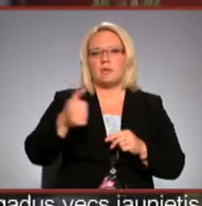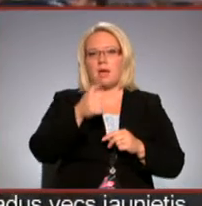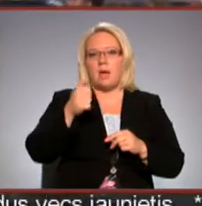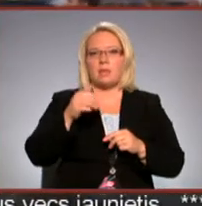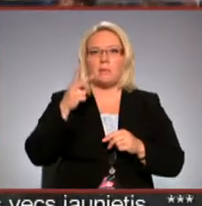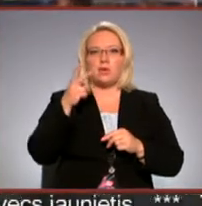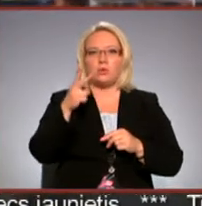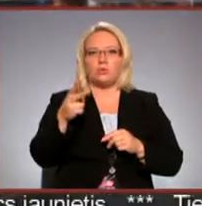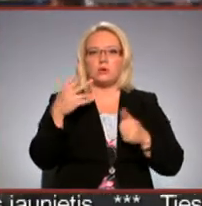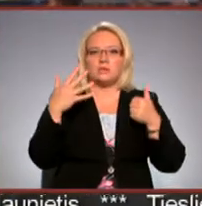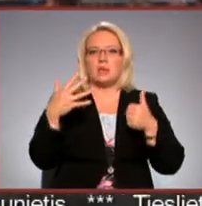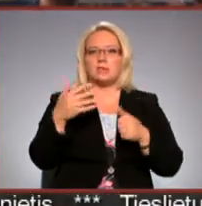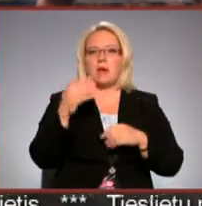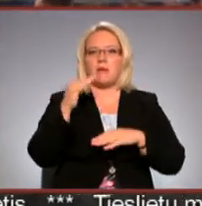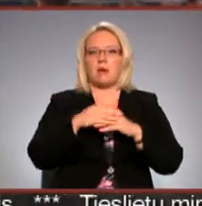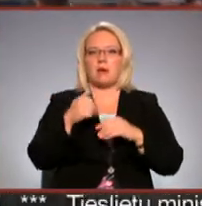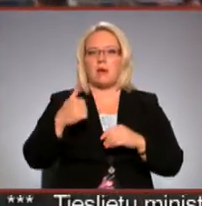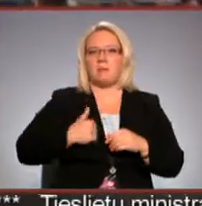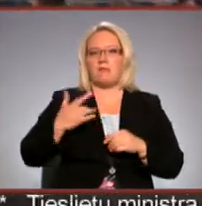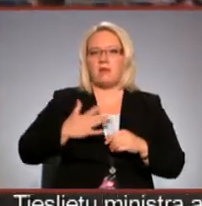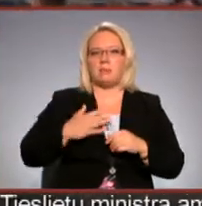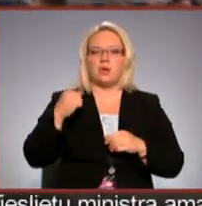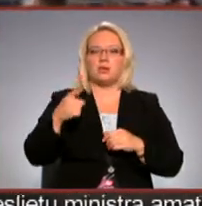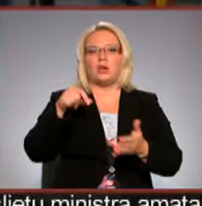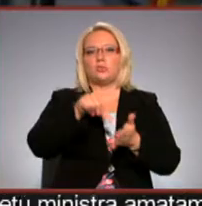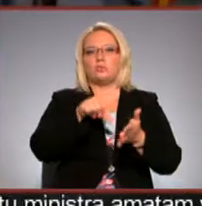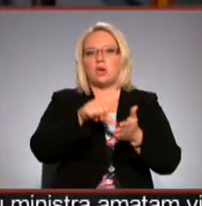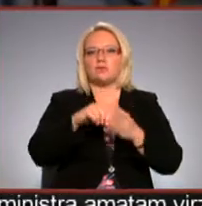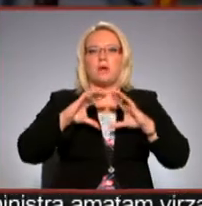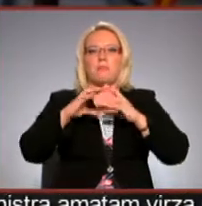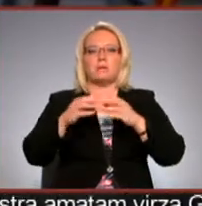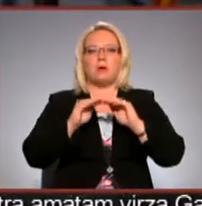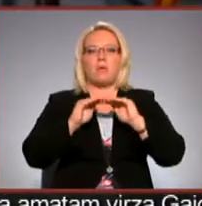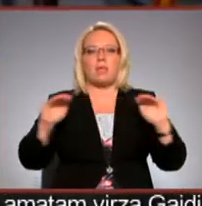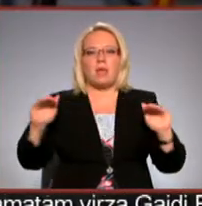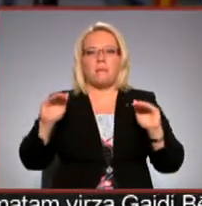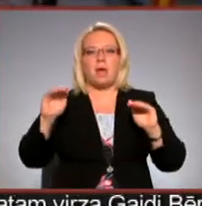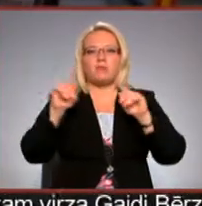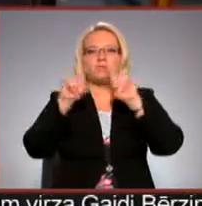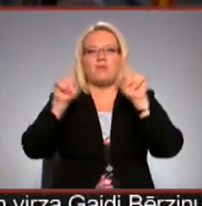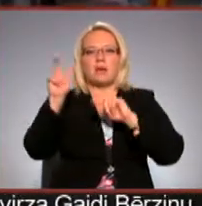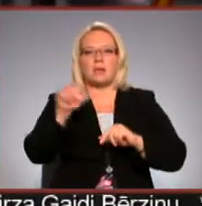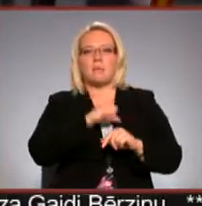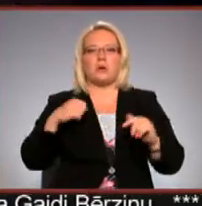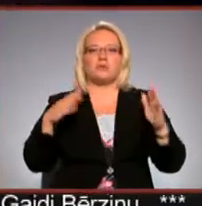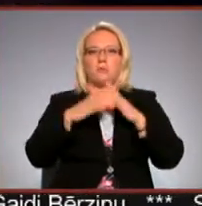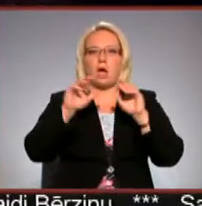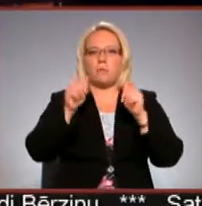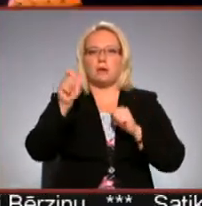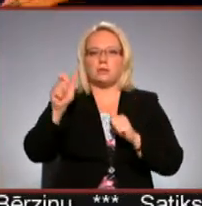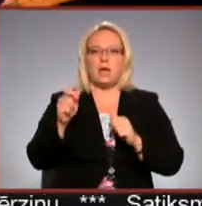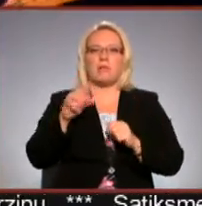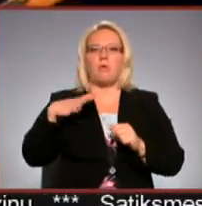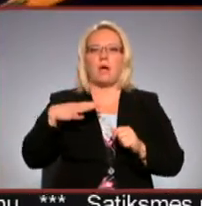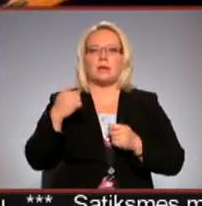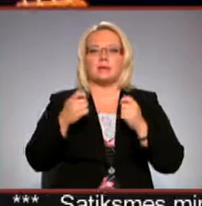savukārt 2008. gadā privatizēta. Šeit savlaik uzstājušās gan pasaules līmeņas vaigznes, kā arī pašmāja mākslinieki. Plānots kogres estrādes